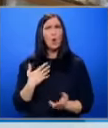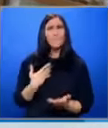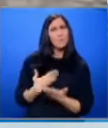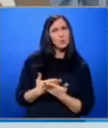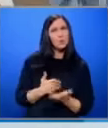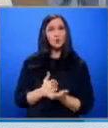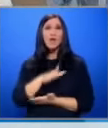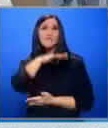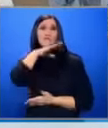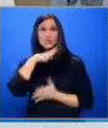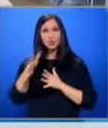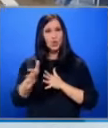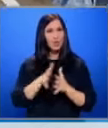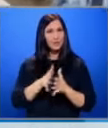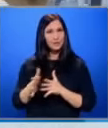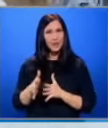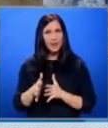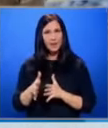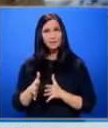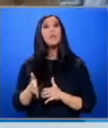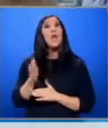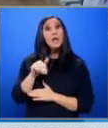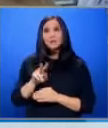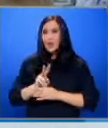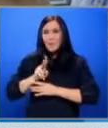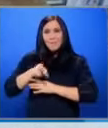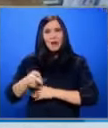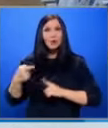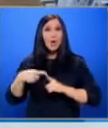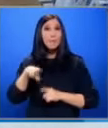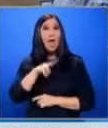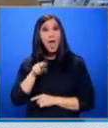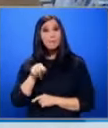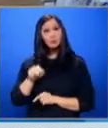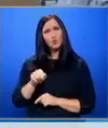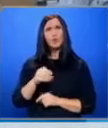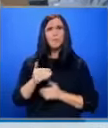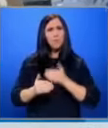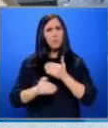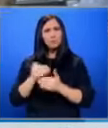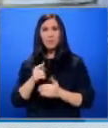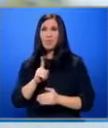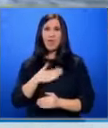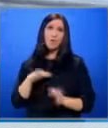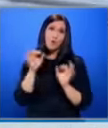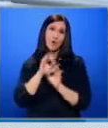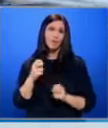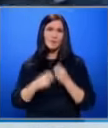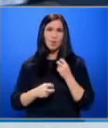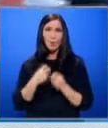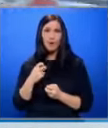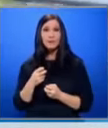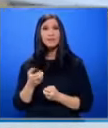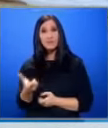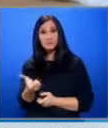сред възрастното население Иначе преходът към еврото тук е съвсем плавен, не е имало никакви проблеми с